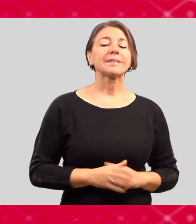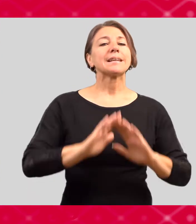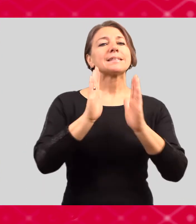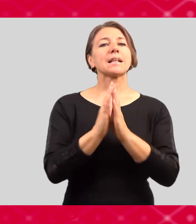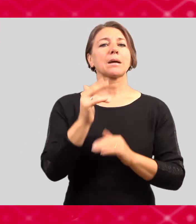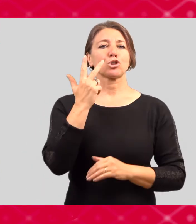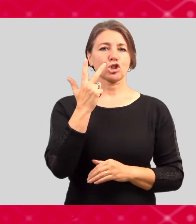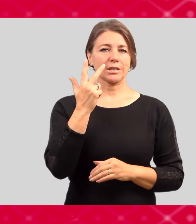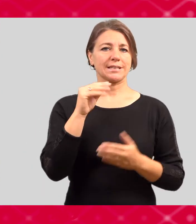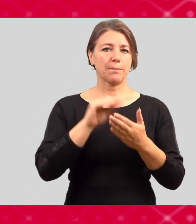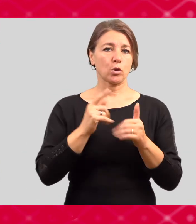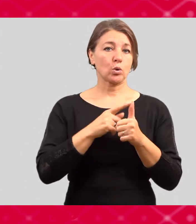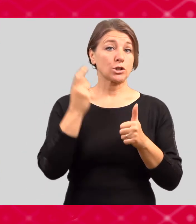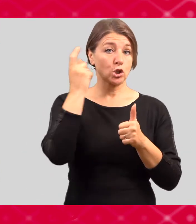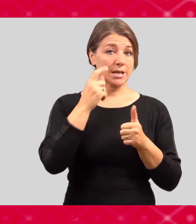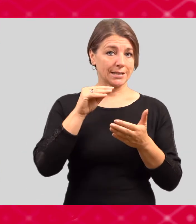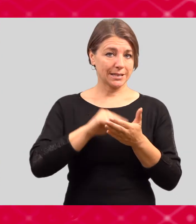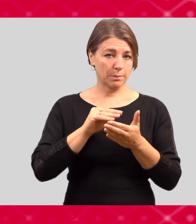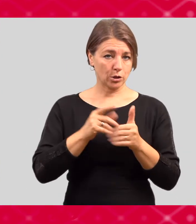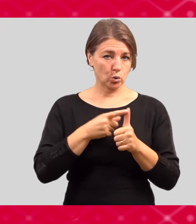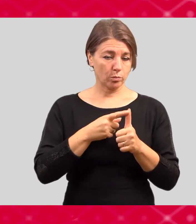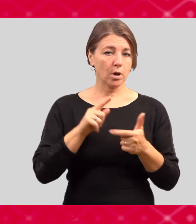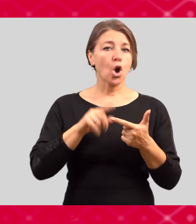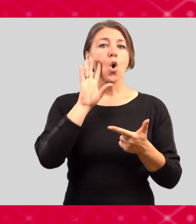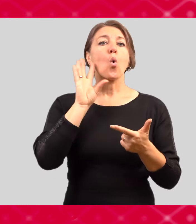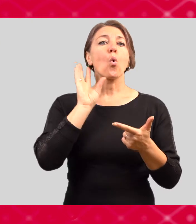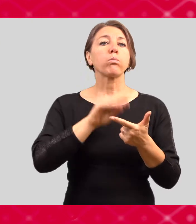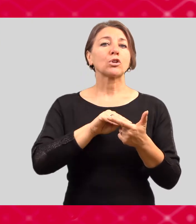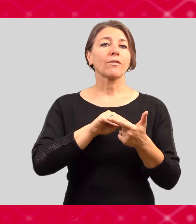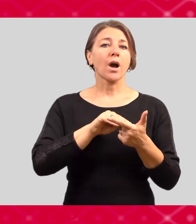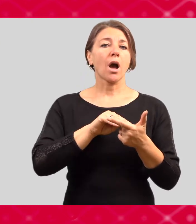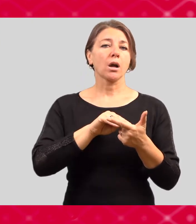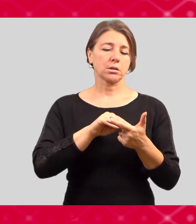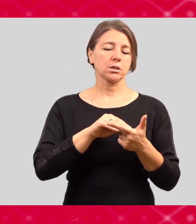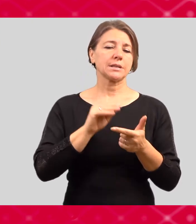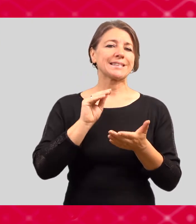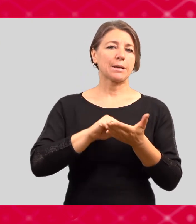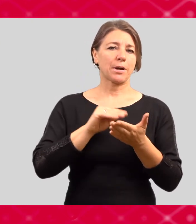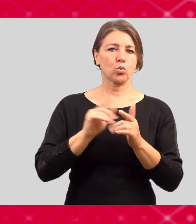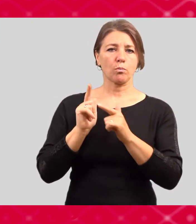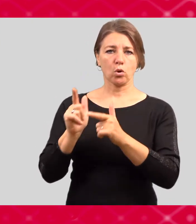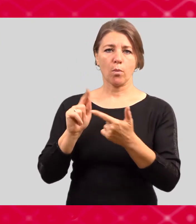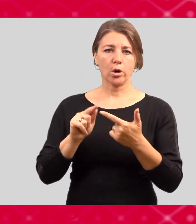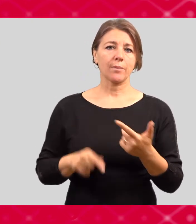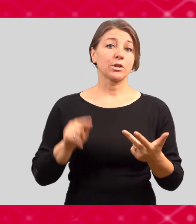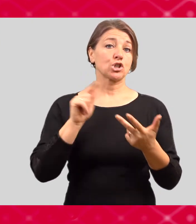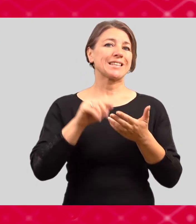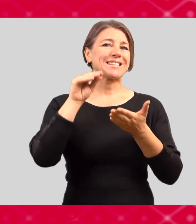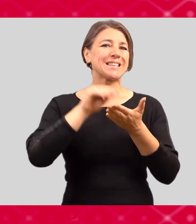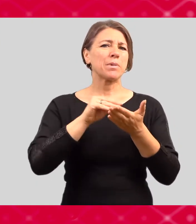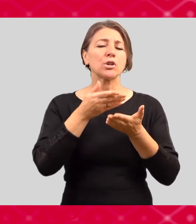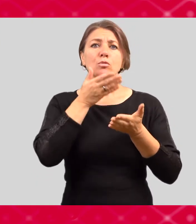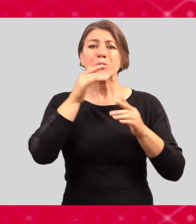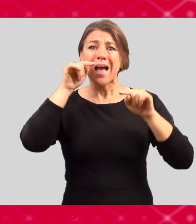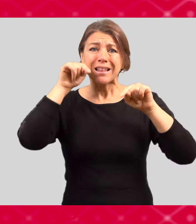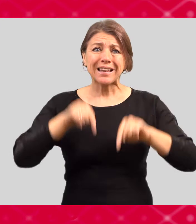stipendia jsou tři. Je to sociální stipendium, je to stipendium na podporu ubytování a je to stipendium